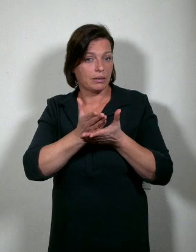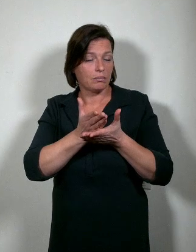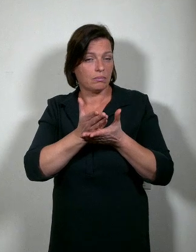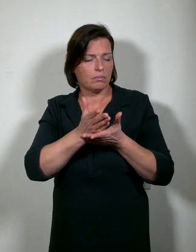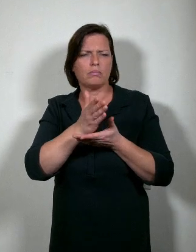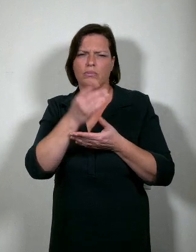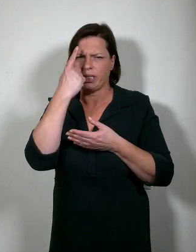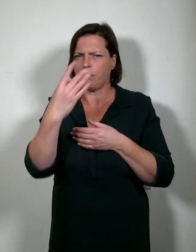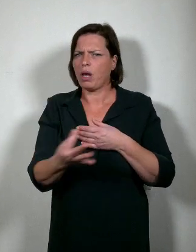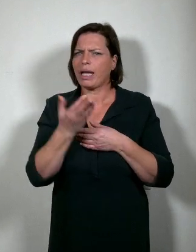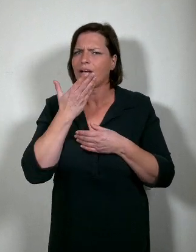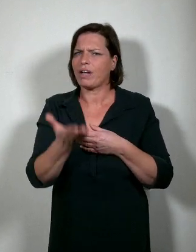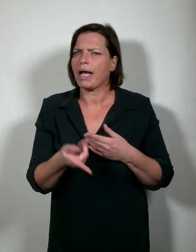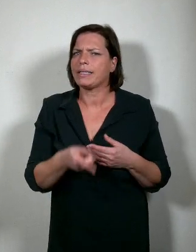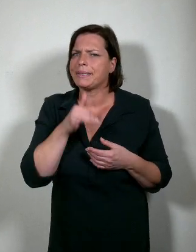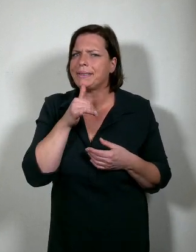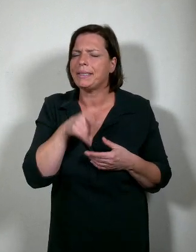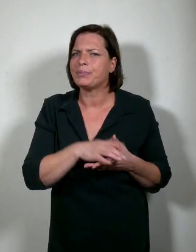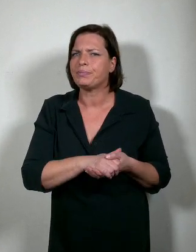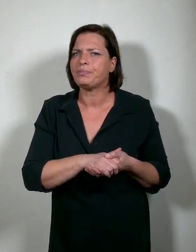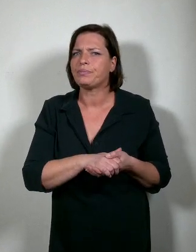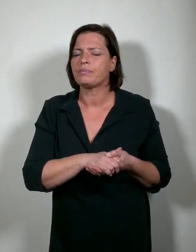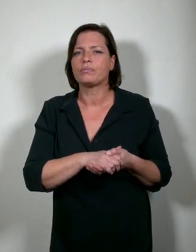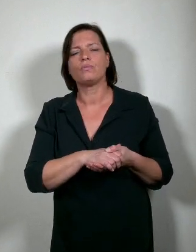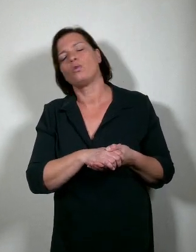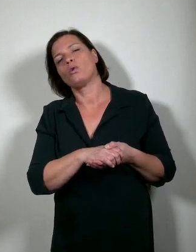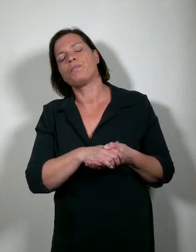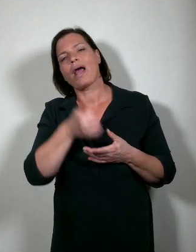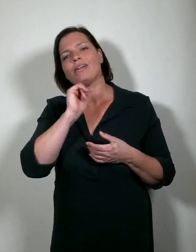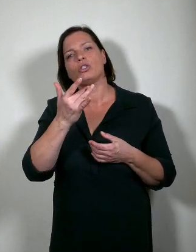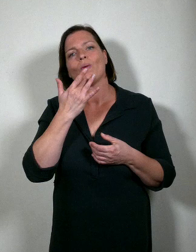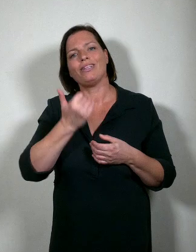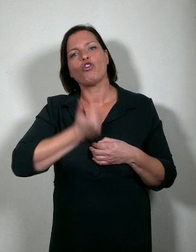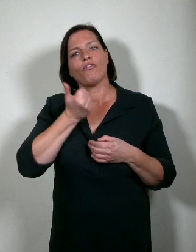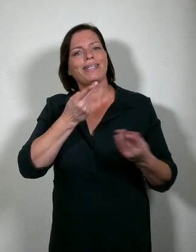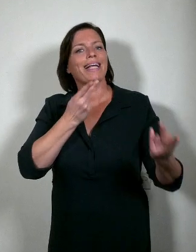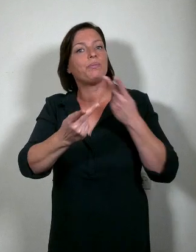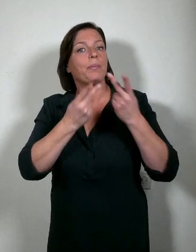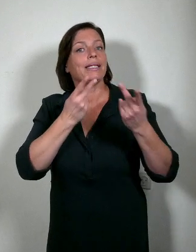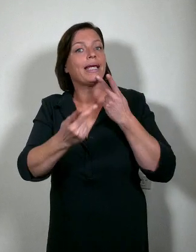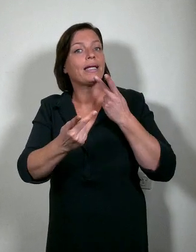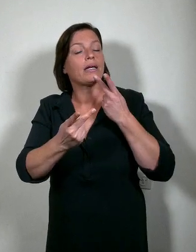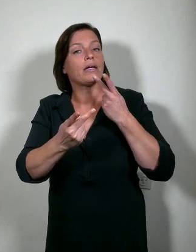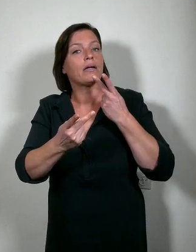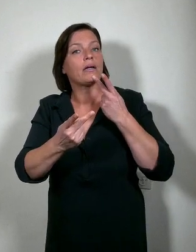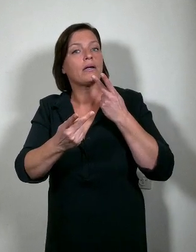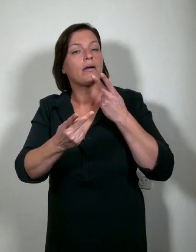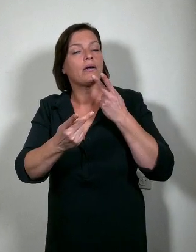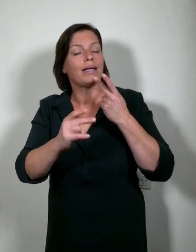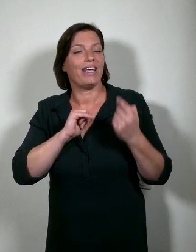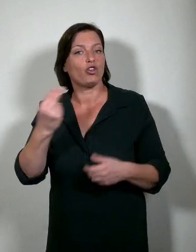belangrijke vragen zijn. Nu, wie avant-gardistisch wil zijn, heeft nood aan de grootst